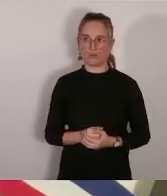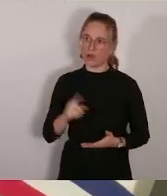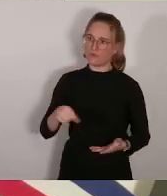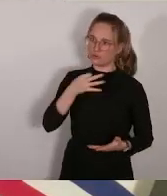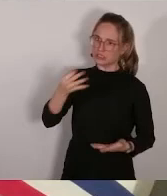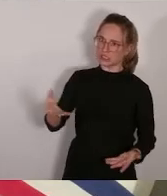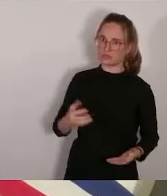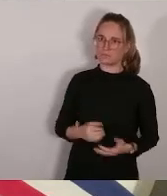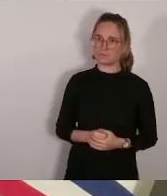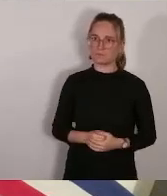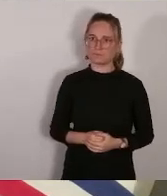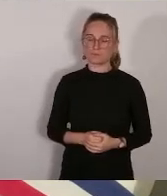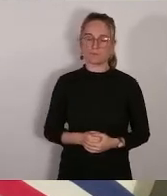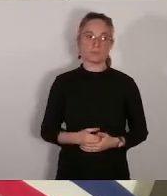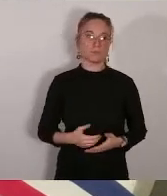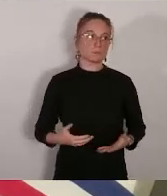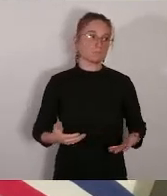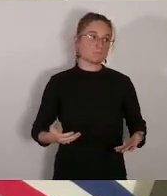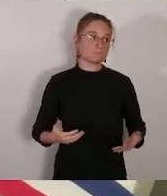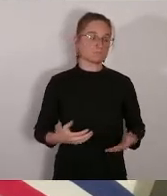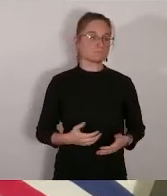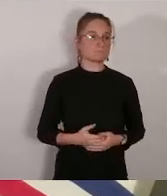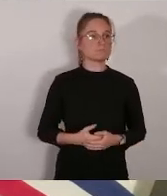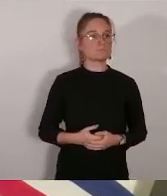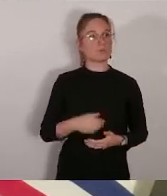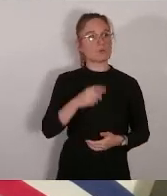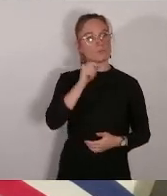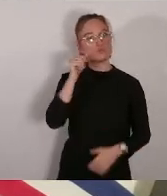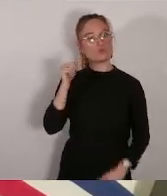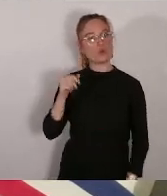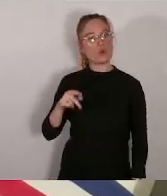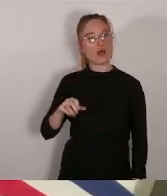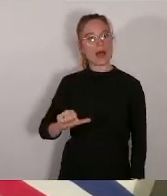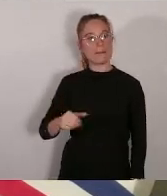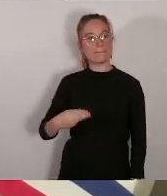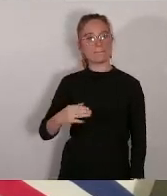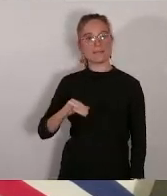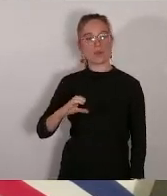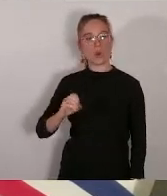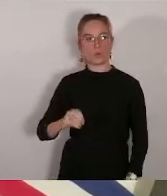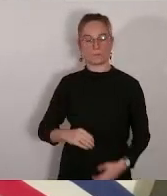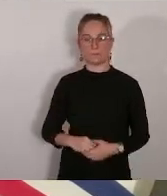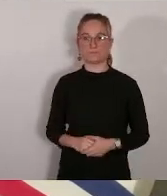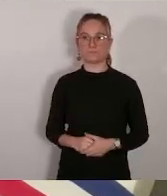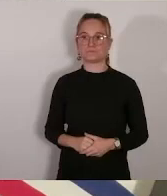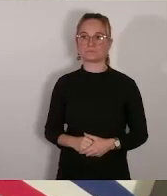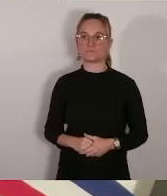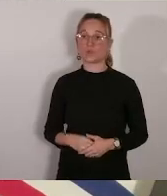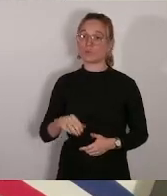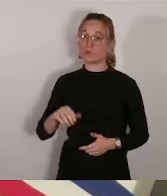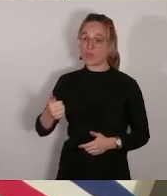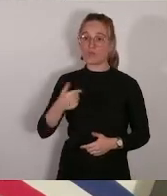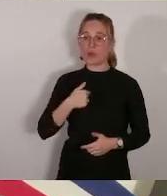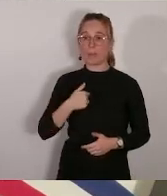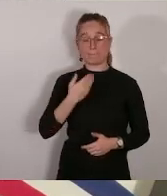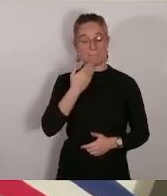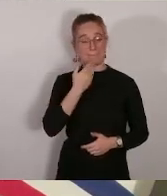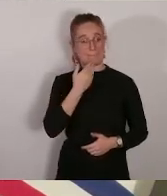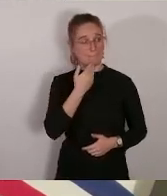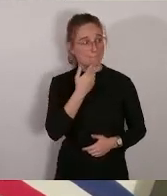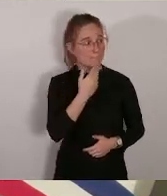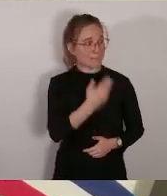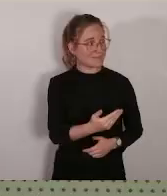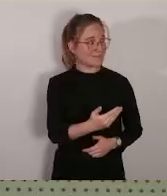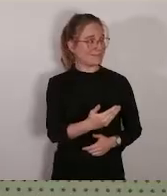bon allez Patrick Amico je veux d'abord remercier madame Porodi pour ses talents d'experts en